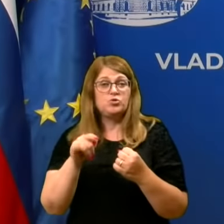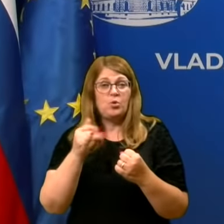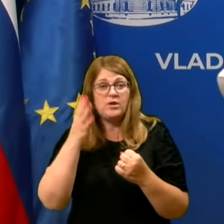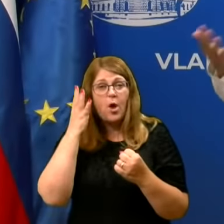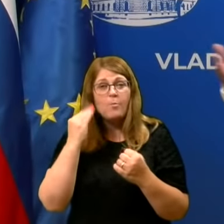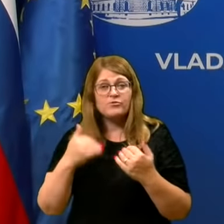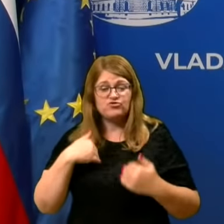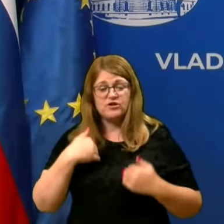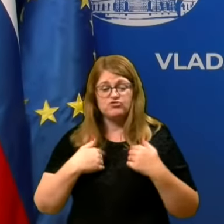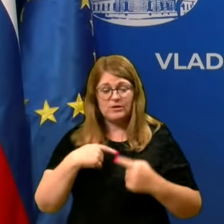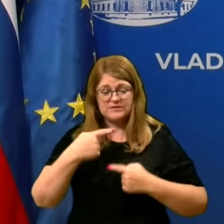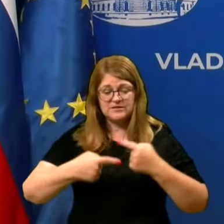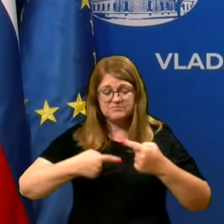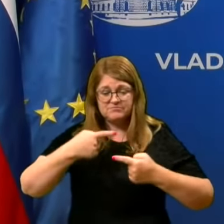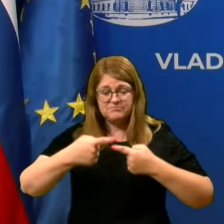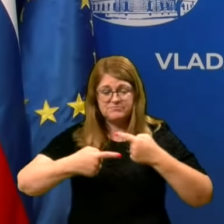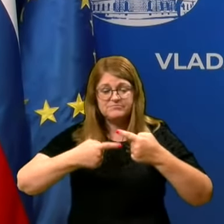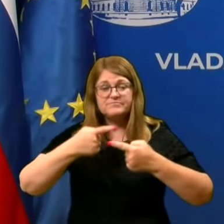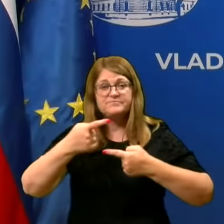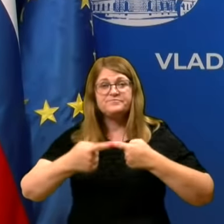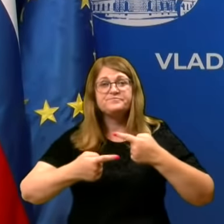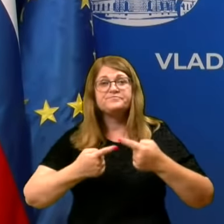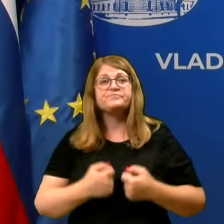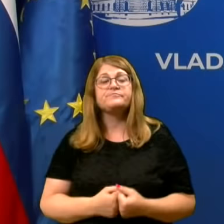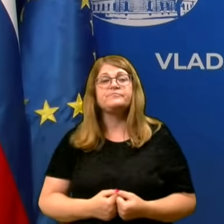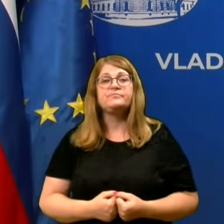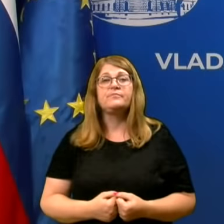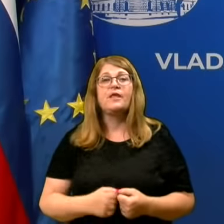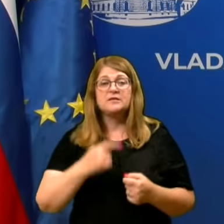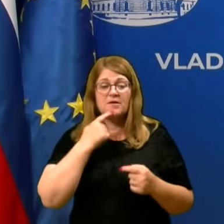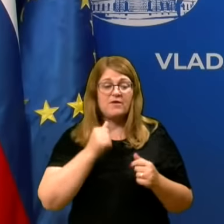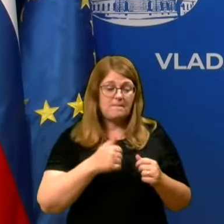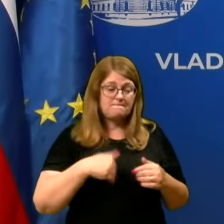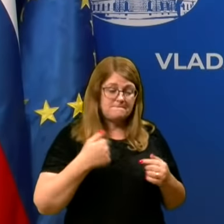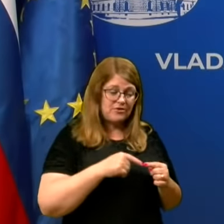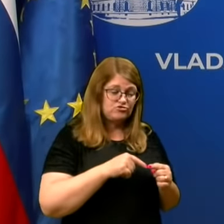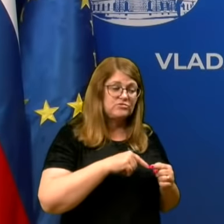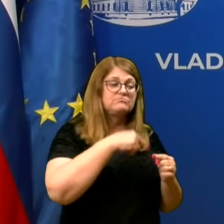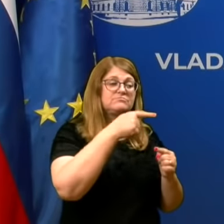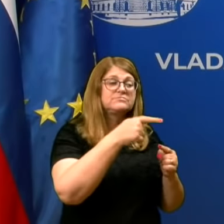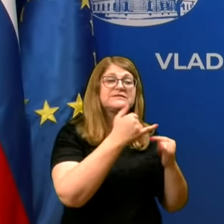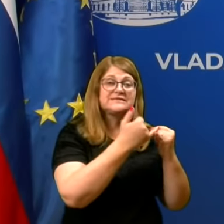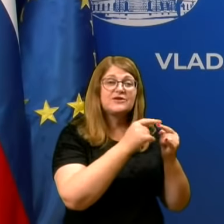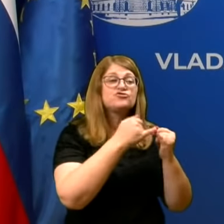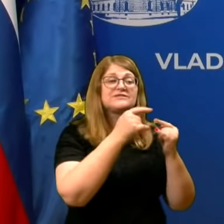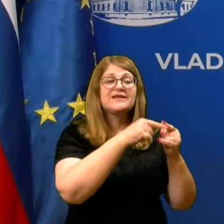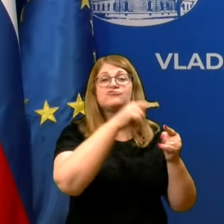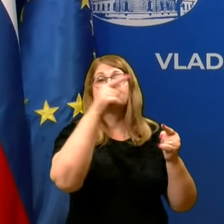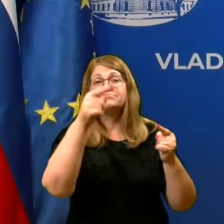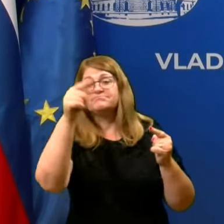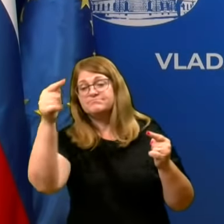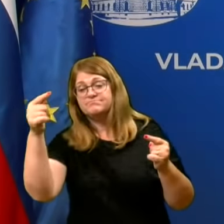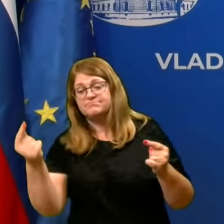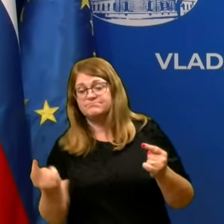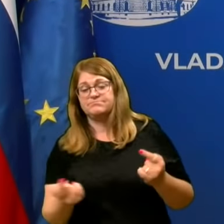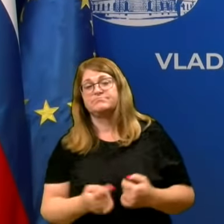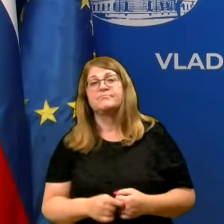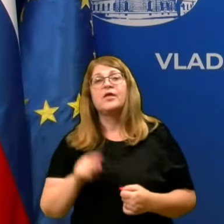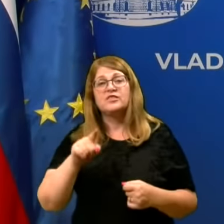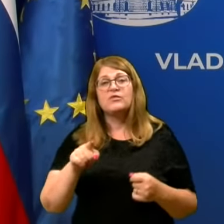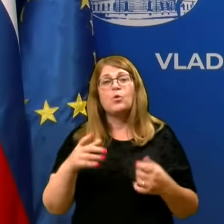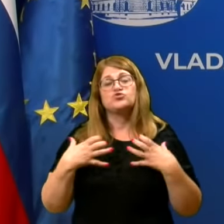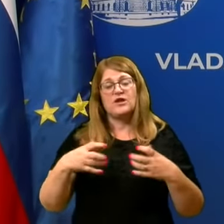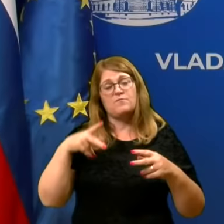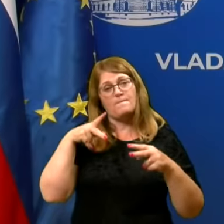bo zauzel spet eno demografijo, ki bo bolj tveganja za hujši potek in to je tisto, kaj želimo preprečiti.